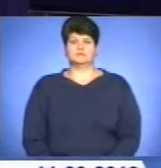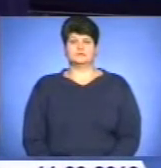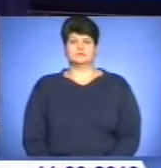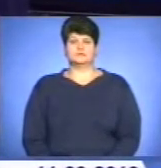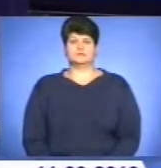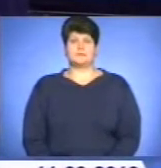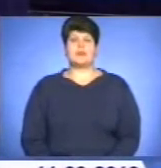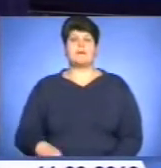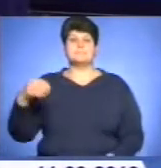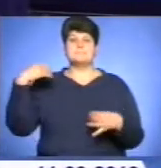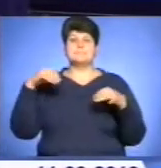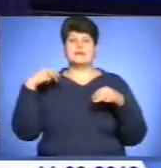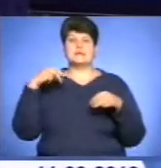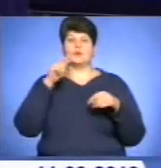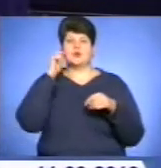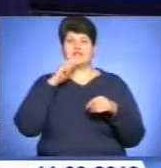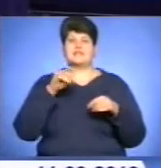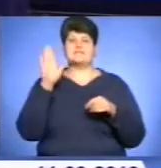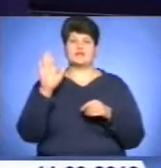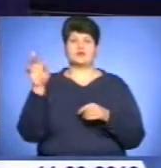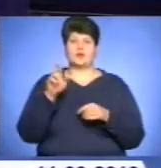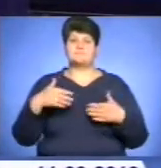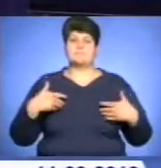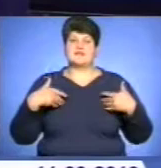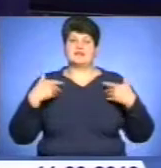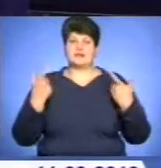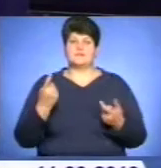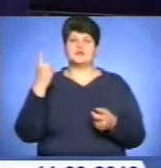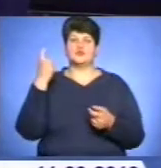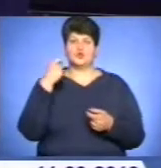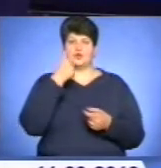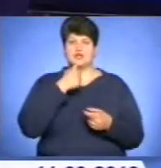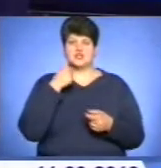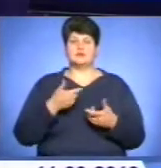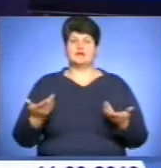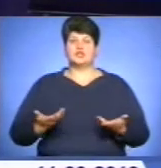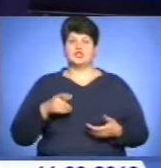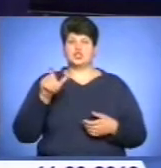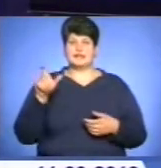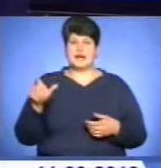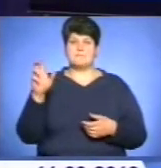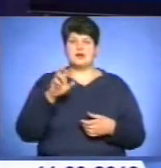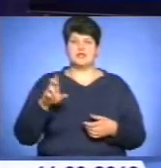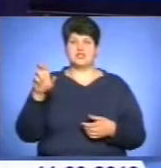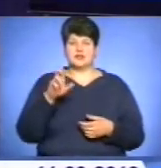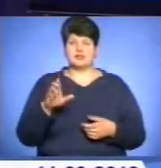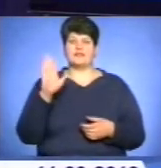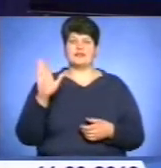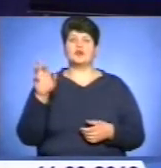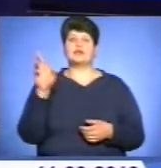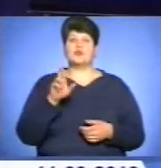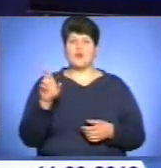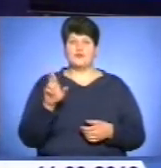Президент України Віктор Янукович привітав зі сторіччям жителя Бережан Богдана Чоловського. Віктор Янукович